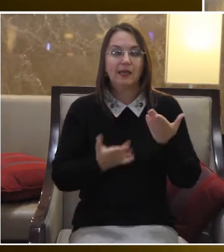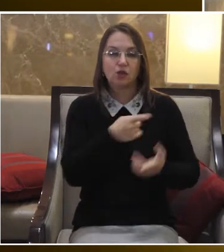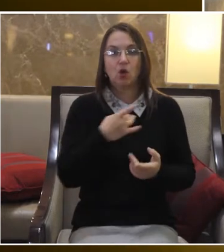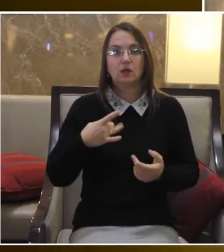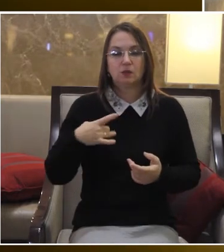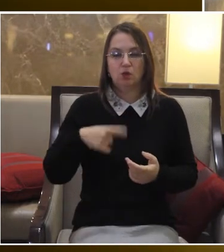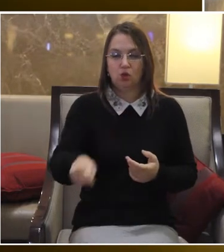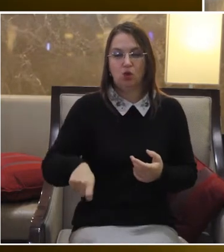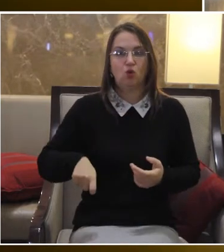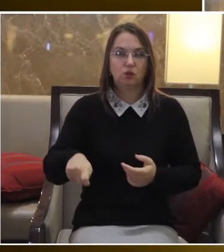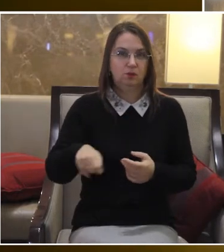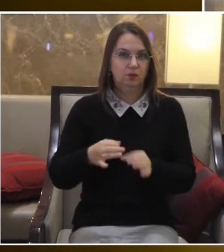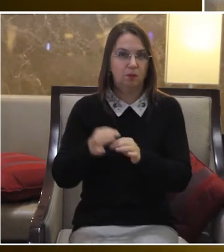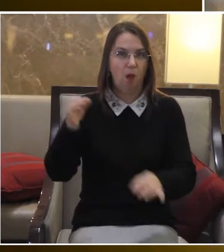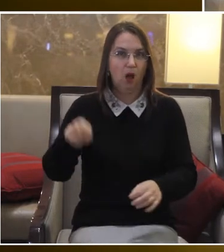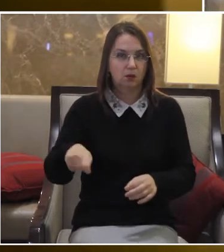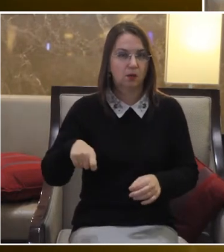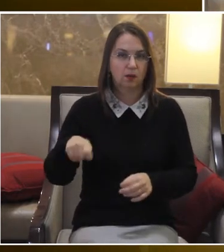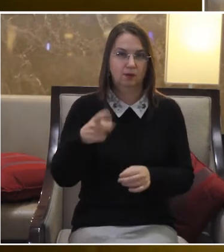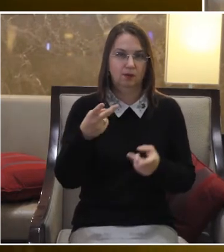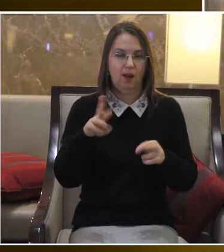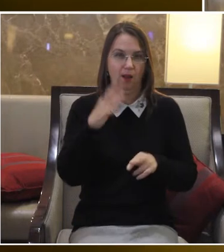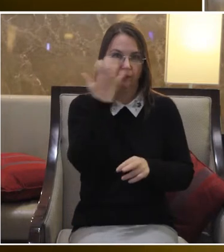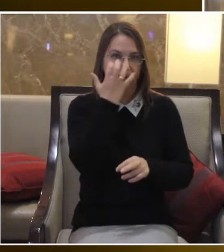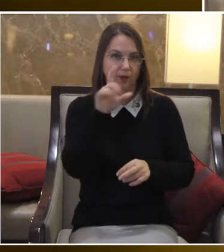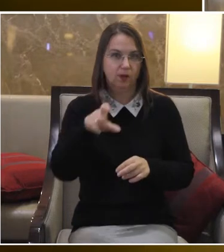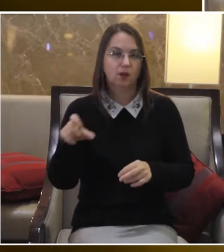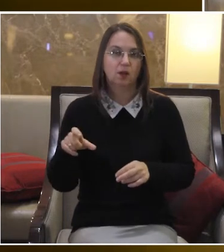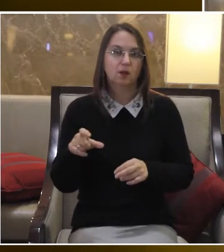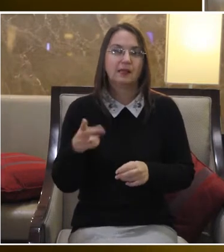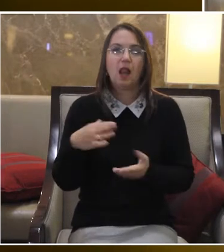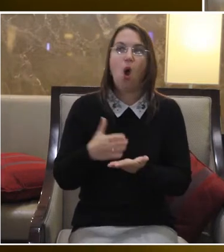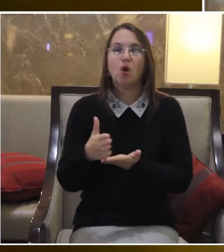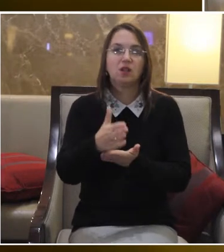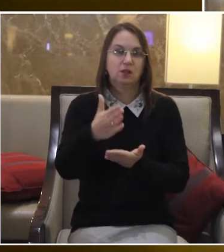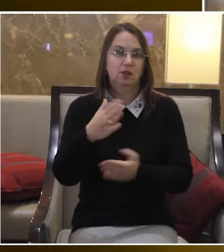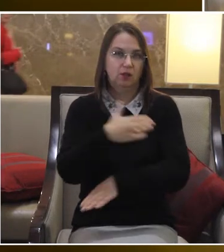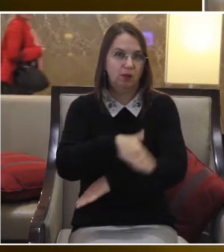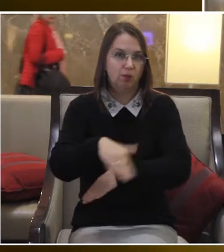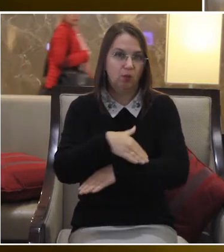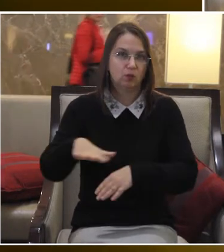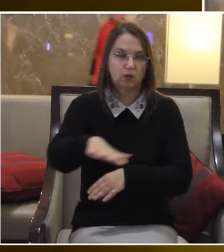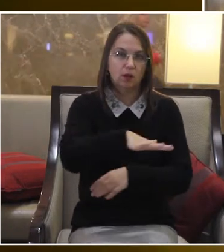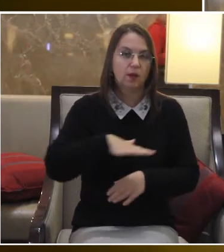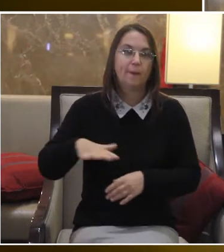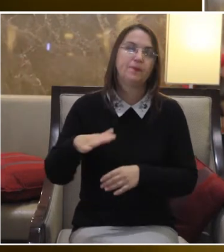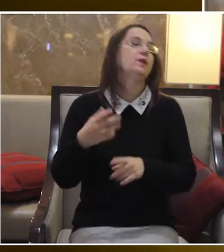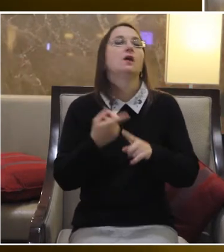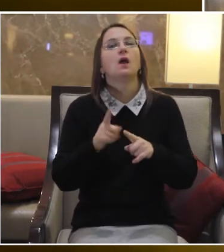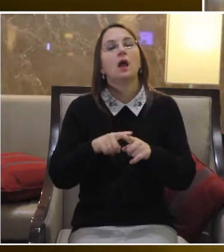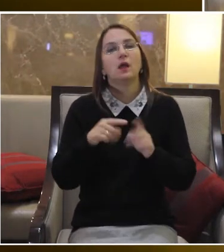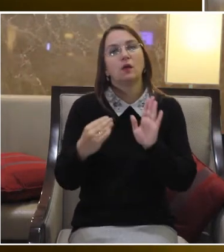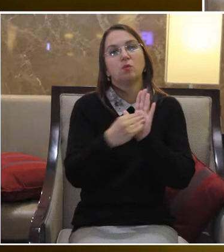орієнтування у просторі Це навіть прописано в правилах дорожнього руху, що